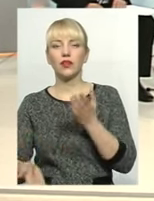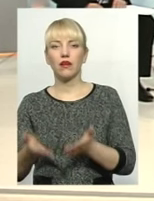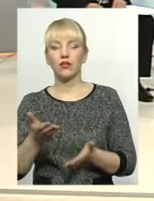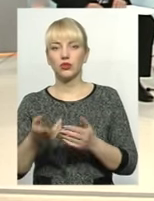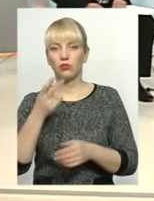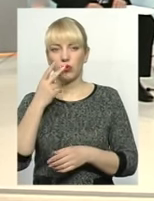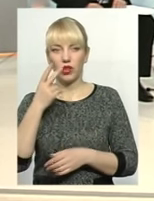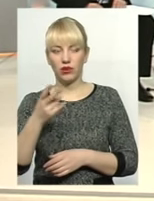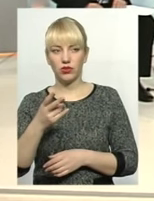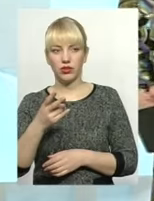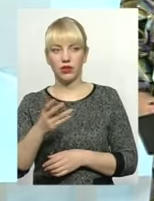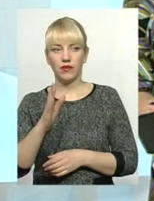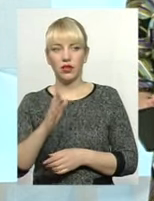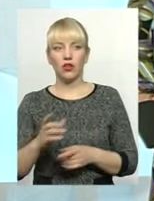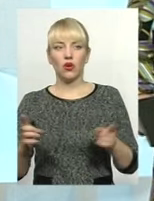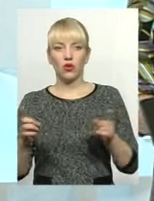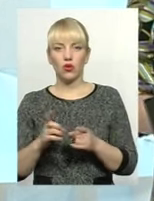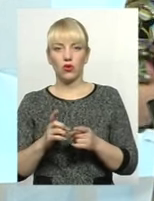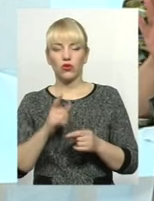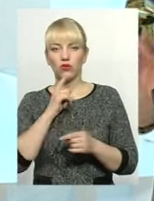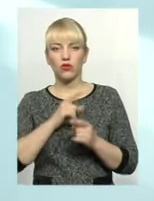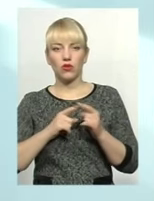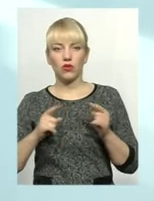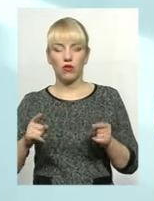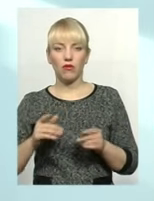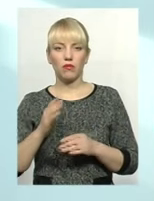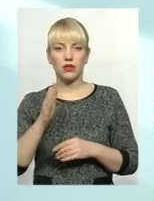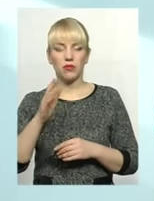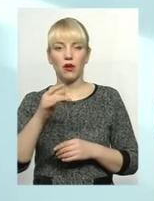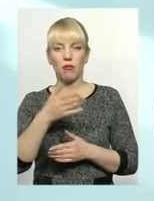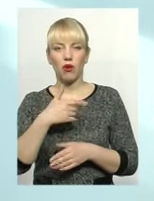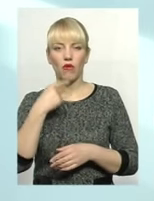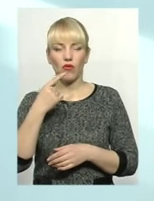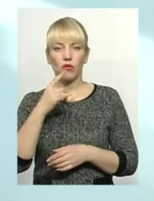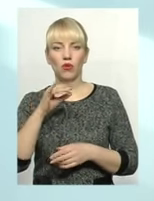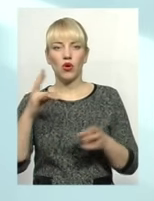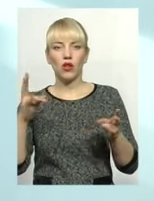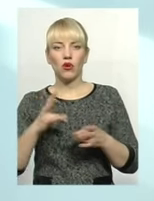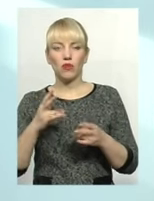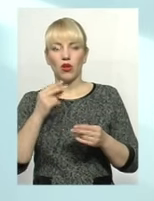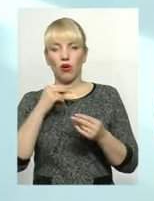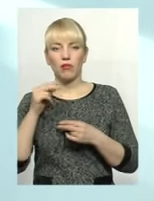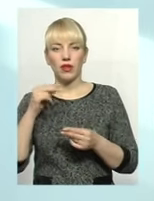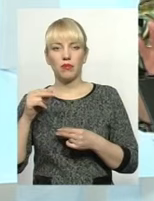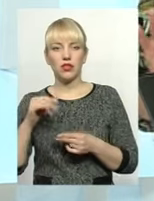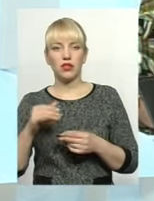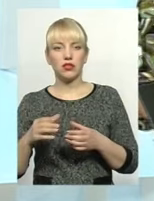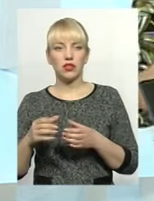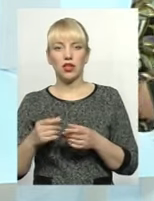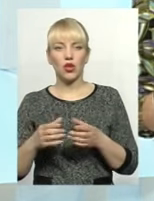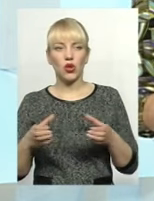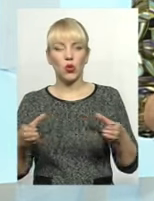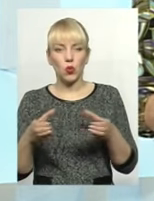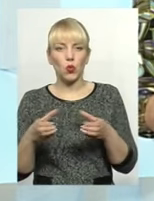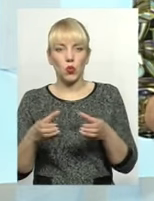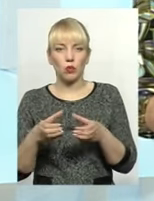короткострокову перспективу, ми говоримо про необхідність оптимізації, укруплення. Зараз